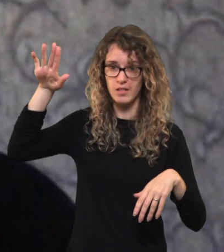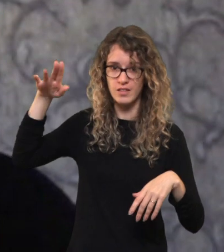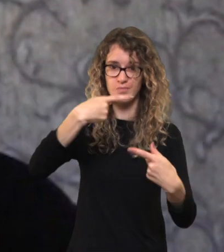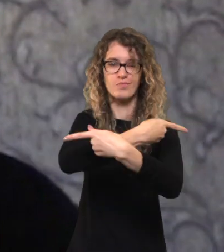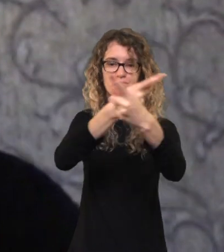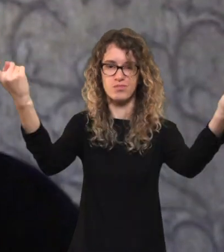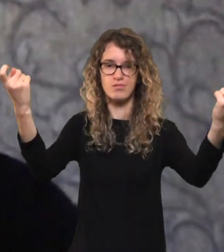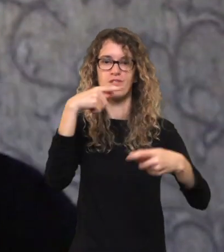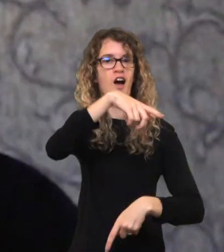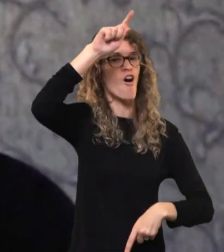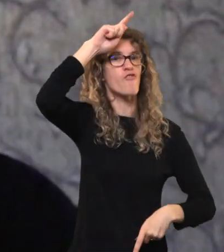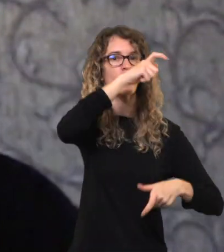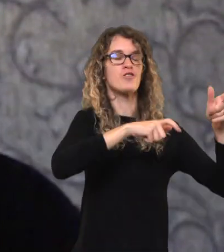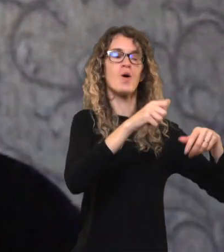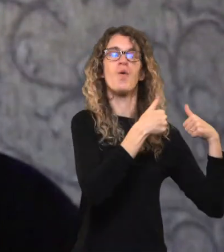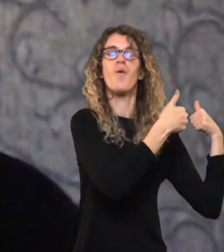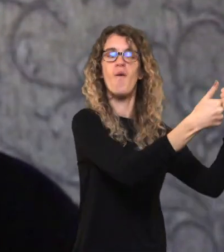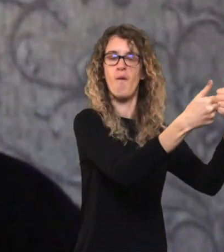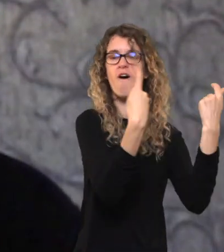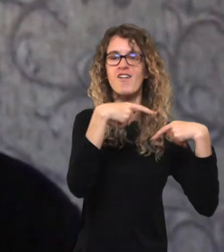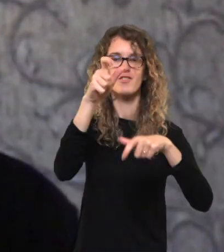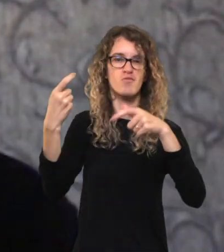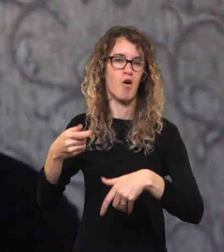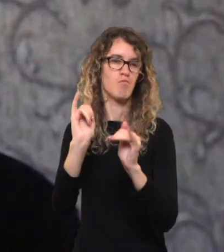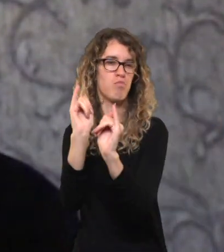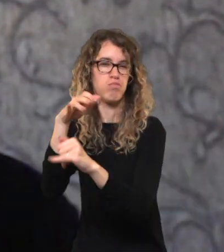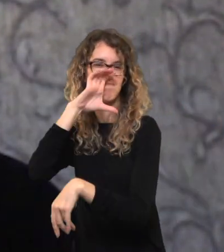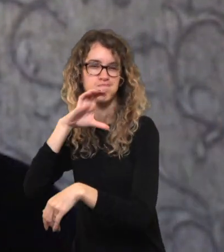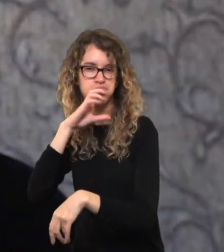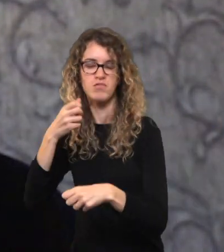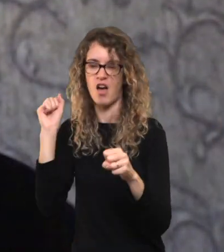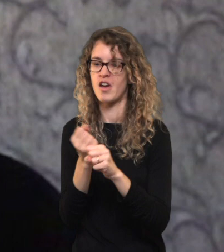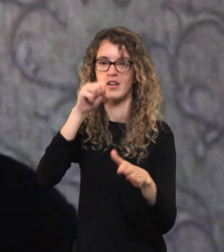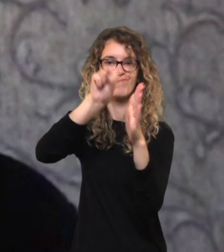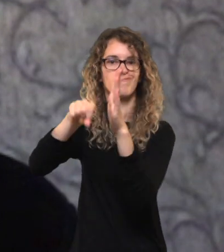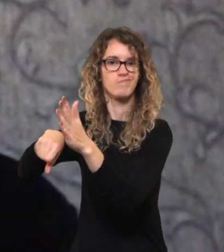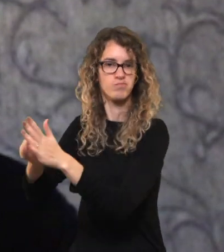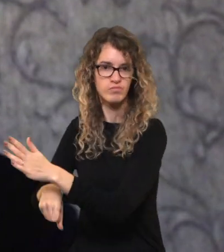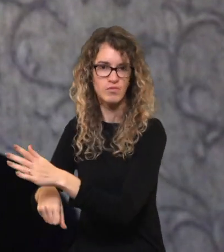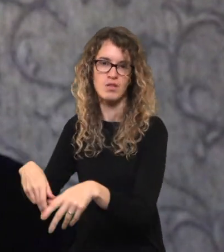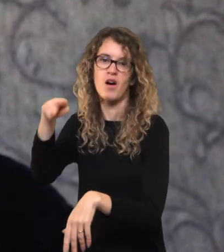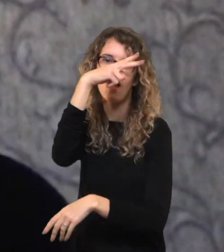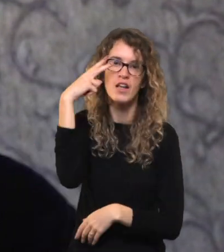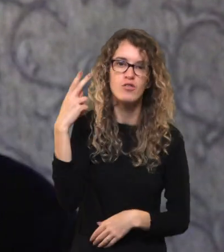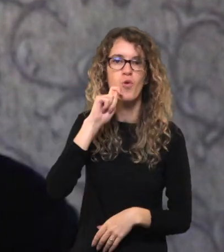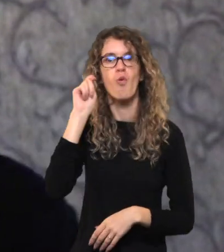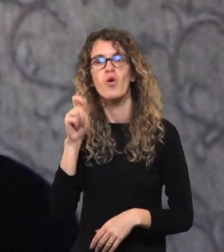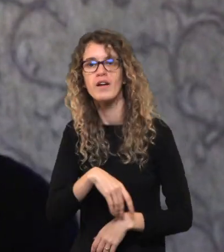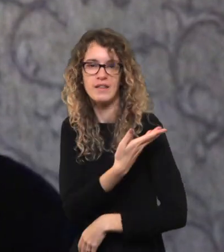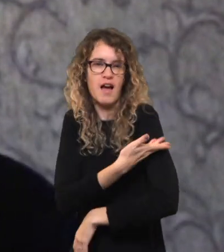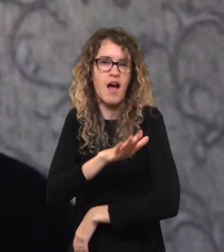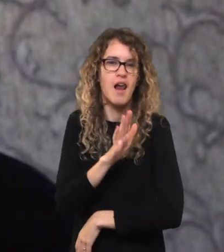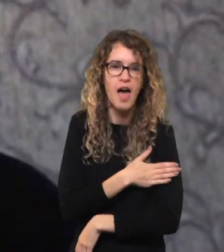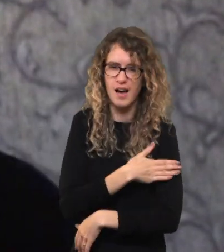pareikšdamas, kad vokiečių tauta geresnė už kitas, o visos kitos tautos turi būti sunaikintos. Tame tarpė lietuviai, lenkai,